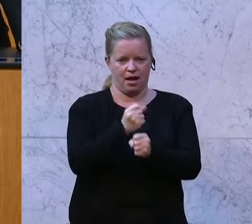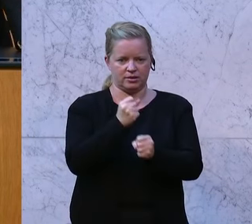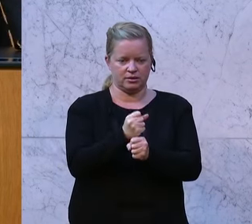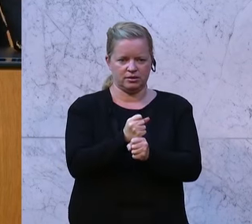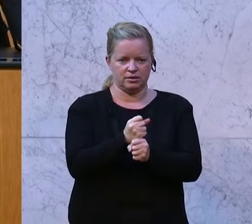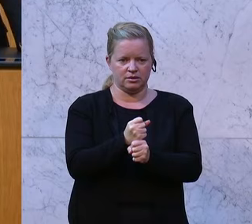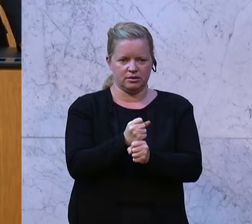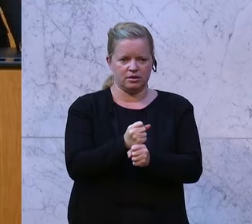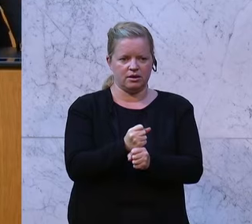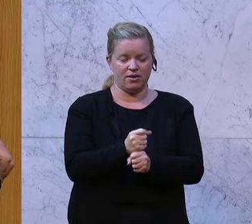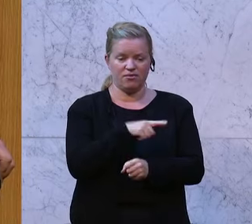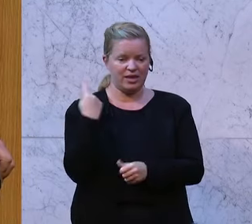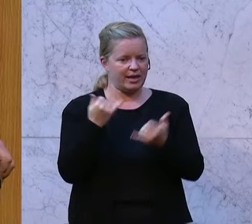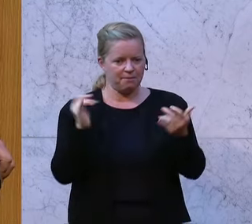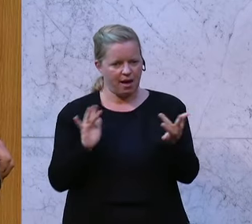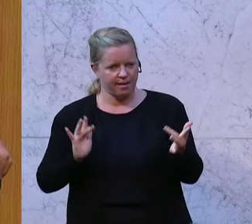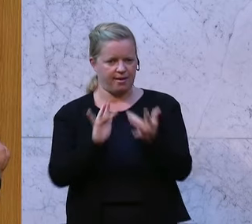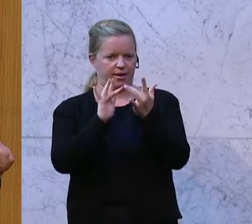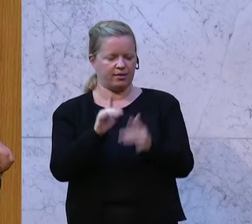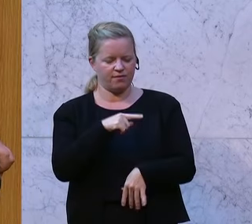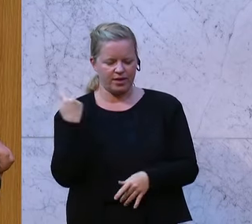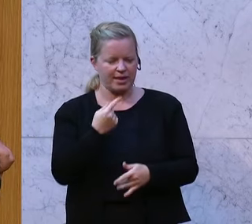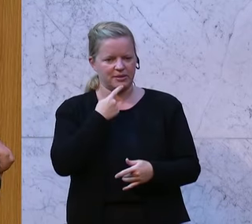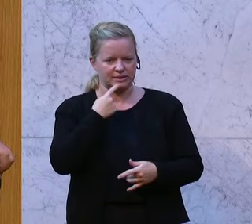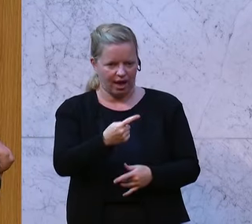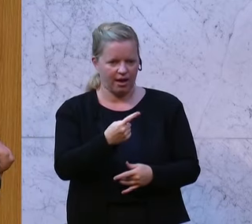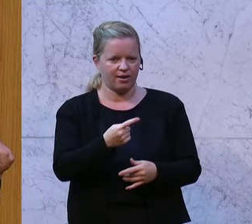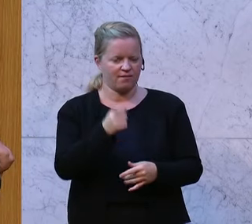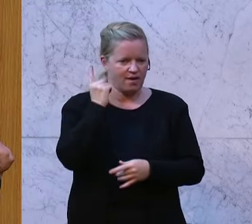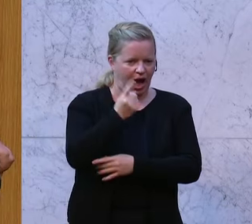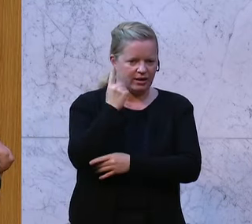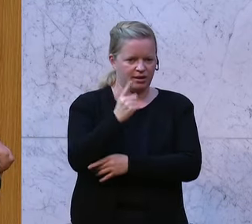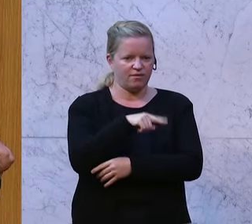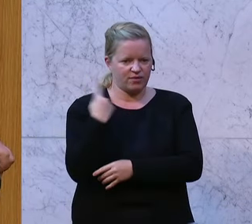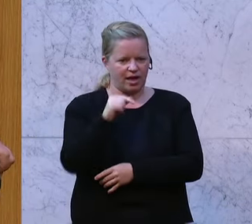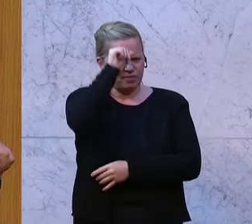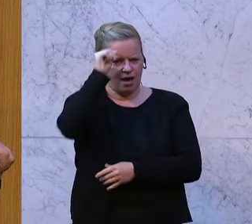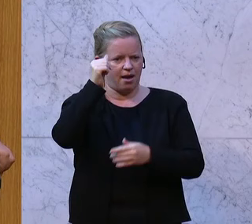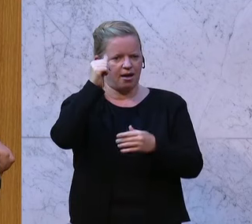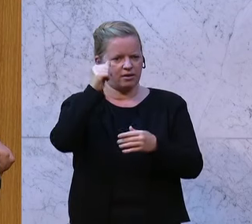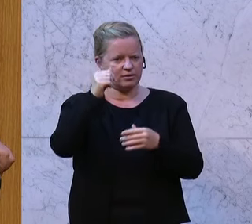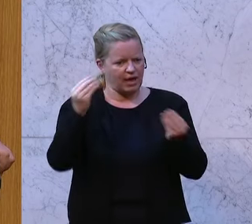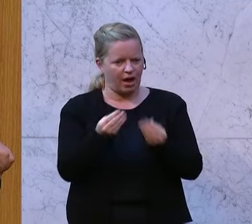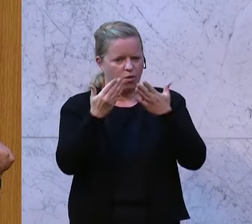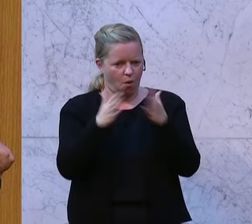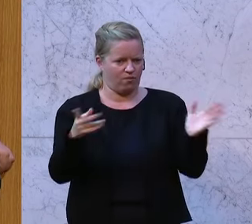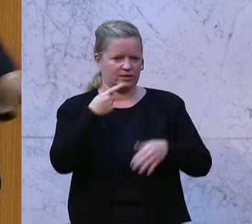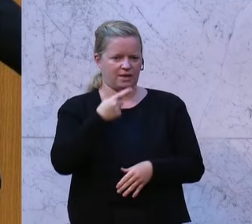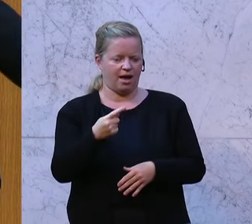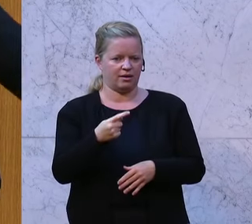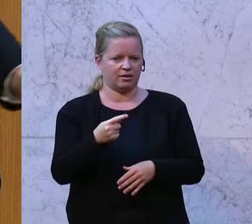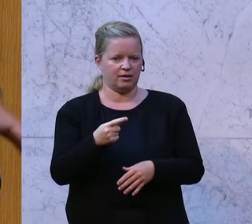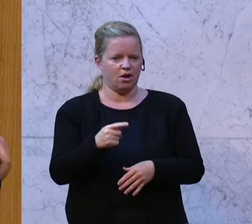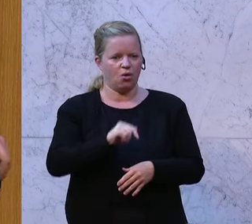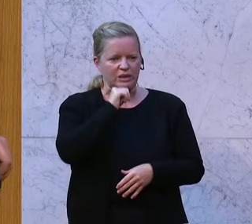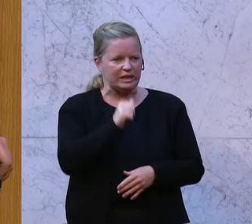geebnet. Wir dagegen haben immer davor gewarnt. Wir nennen die Dinge beim Namen. Das ist für uns Politik und nicht diese Buckelei vor der EU, die